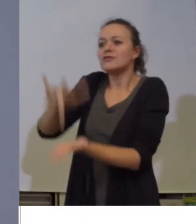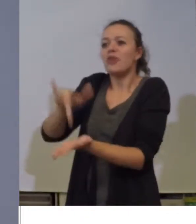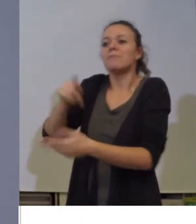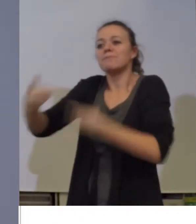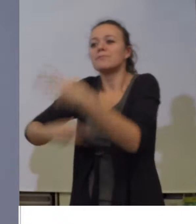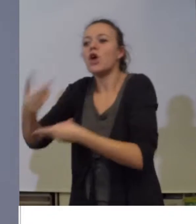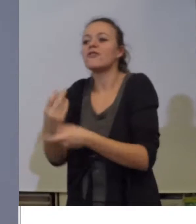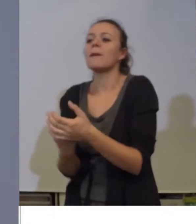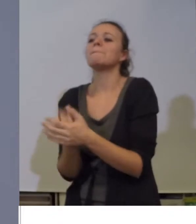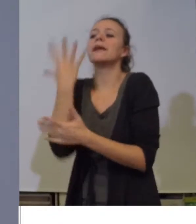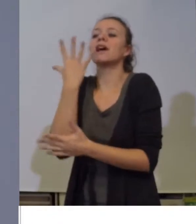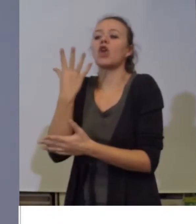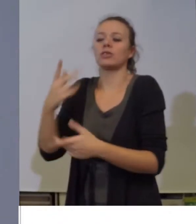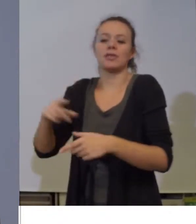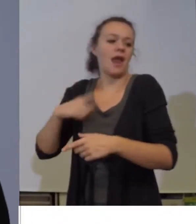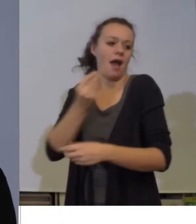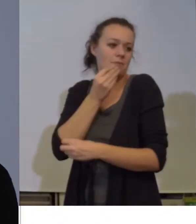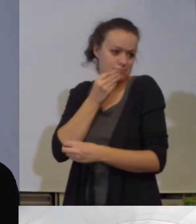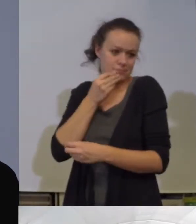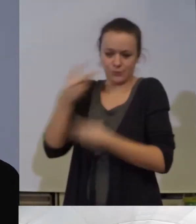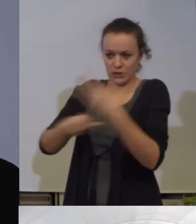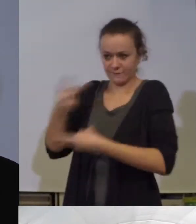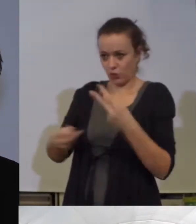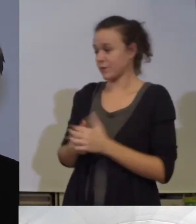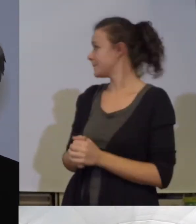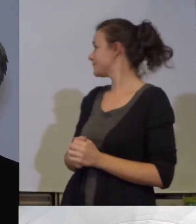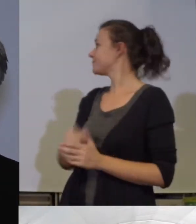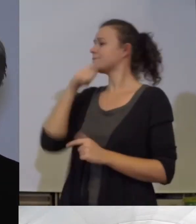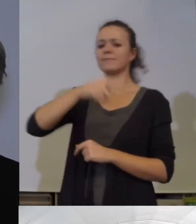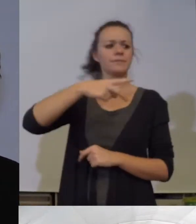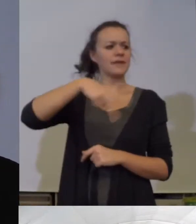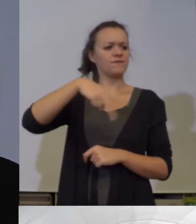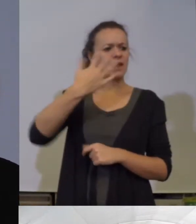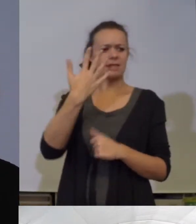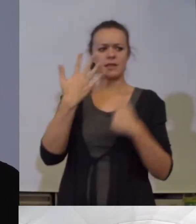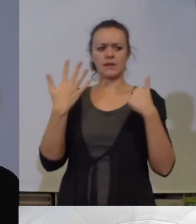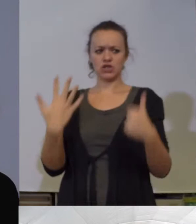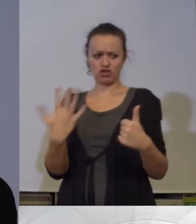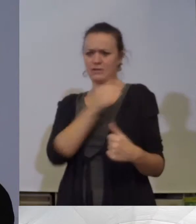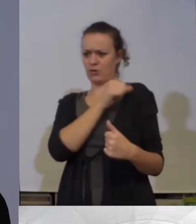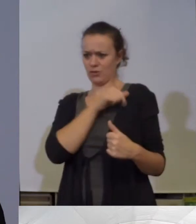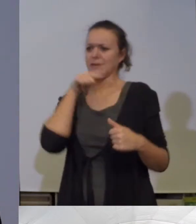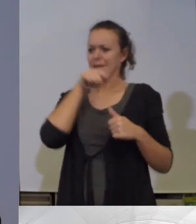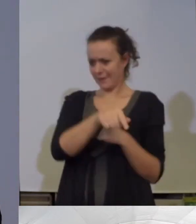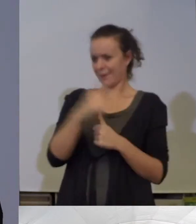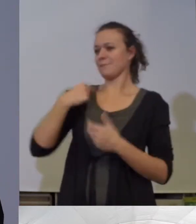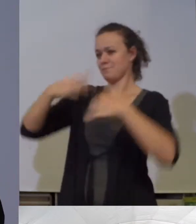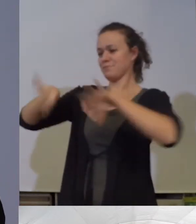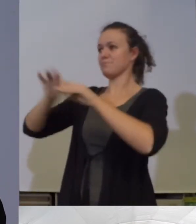organsku proizvodnju. Tako smo od 2016. godine dobili prvi projekat, to je od EU progresa.